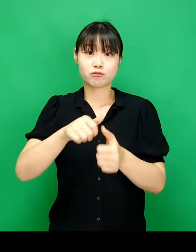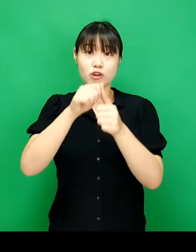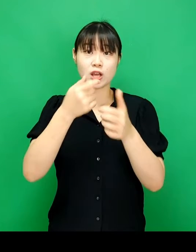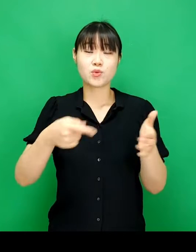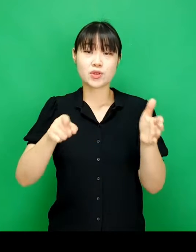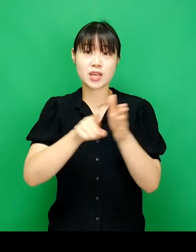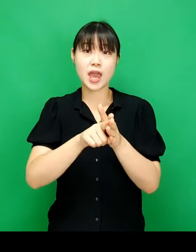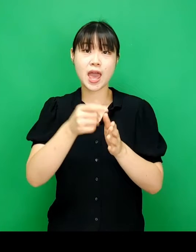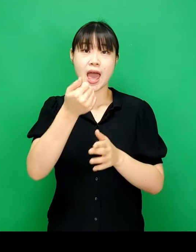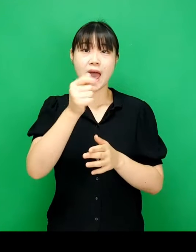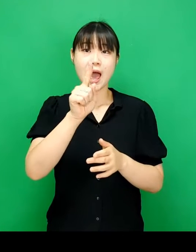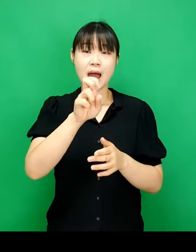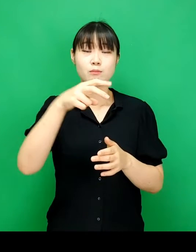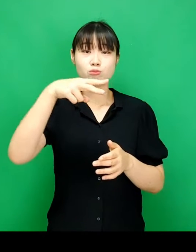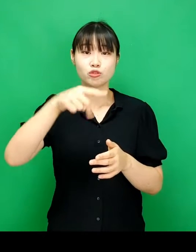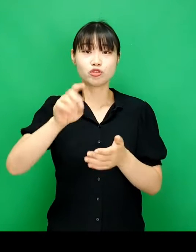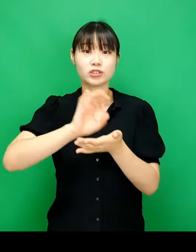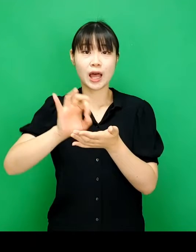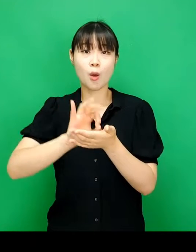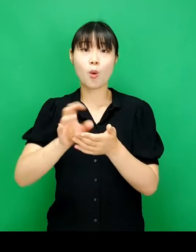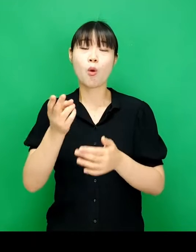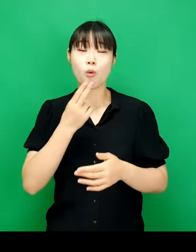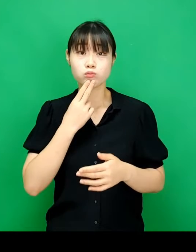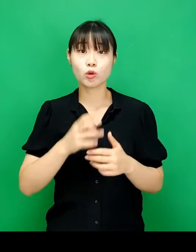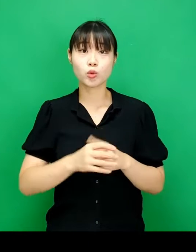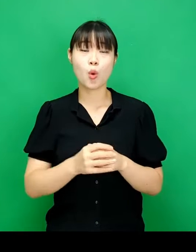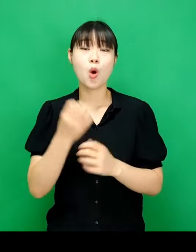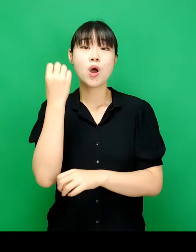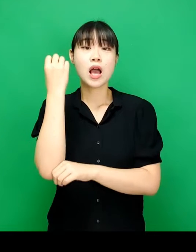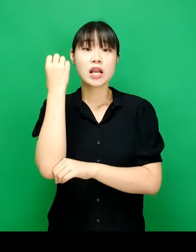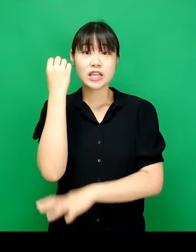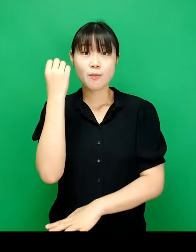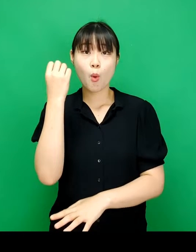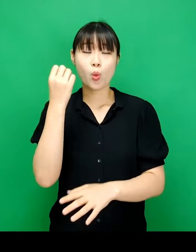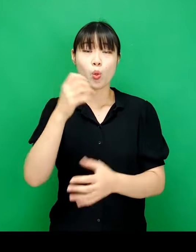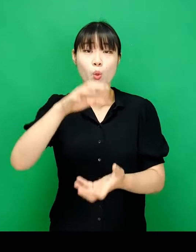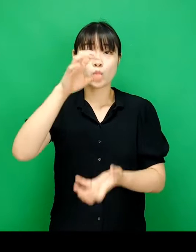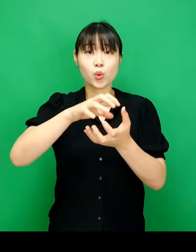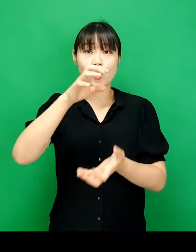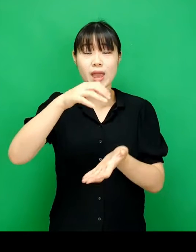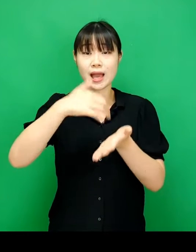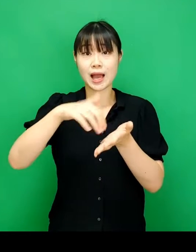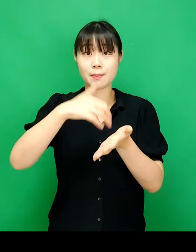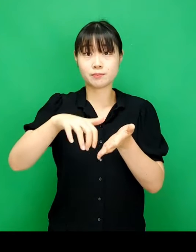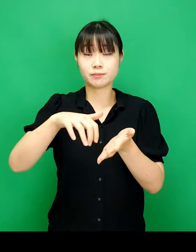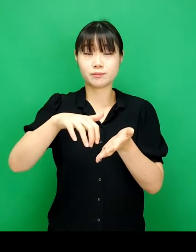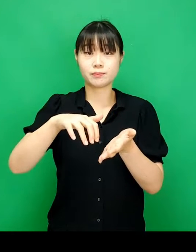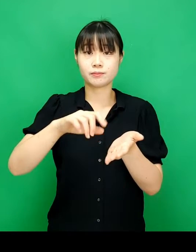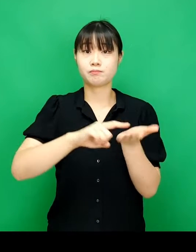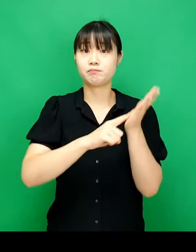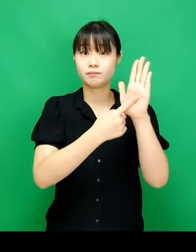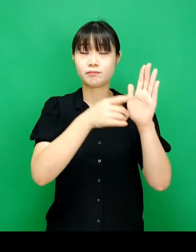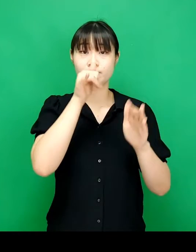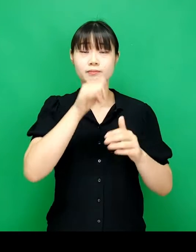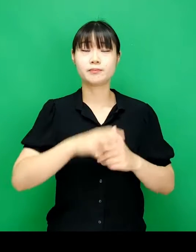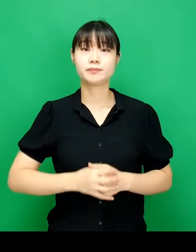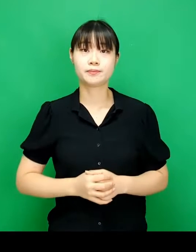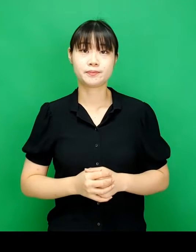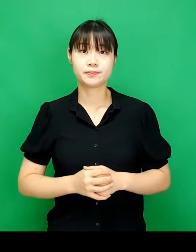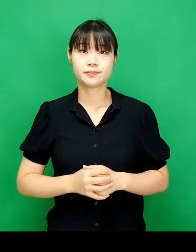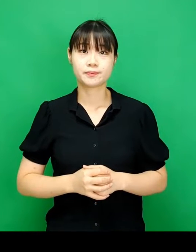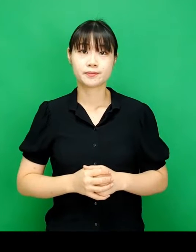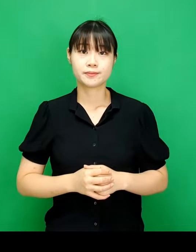통계값들을 구하기 위해서 함수를 사용하지 않아도 기본 통계값들은 스프레드 시트에서